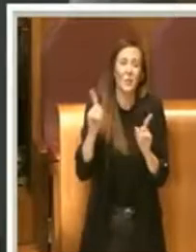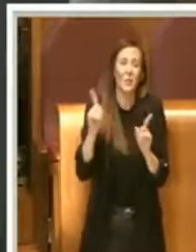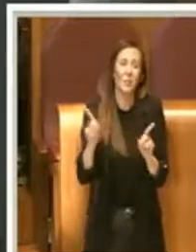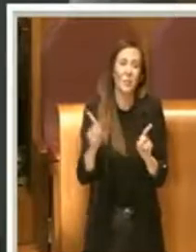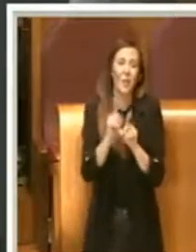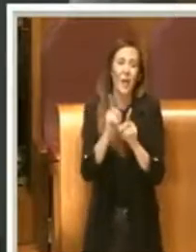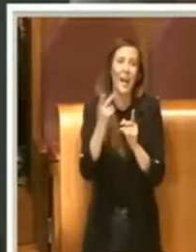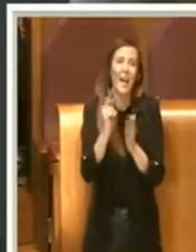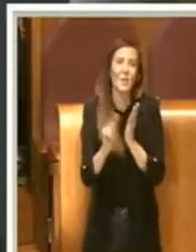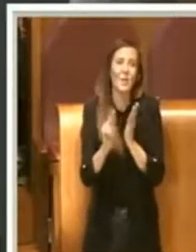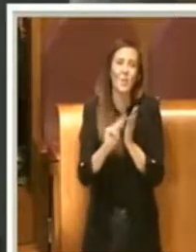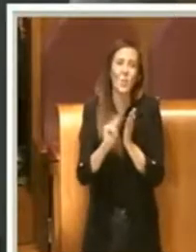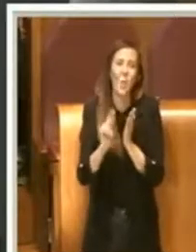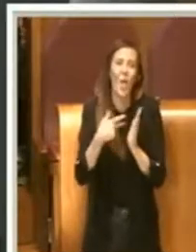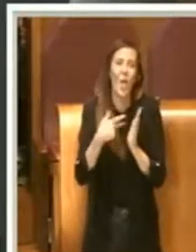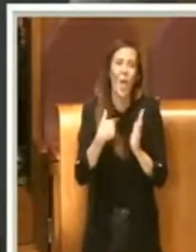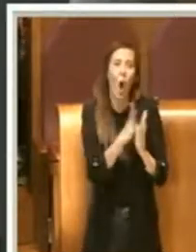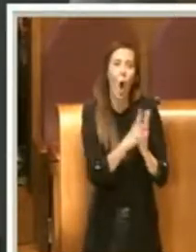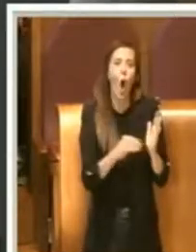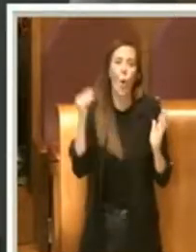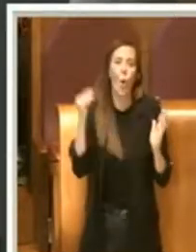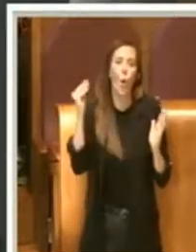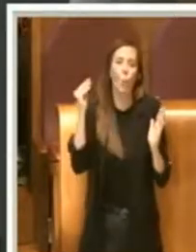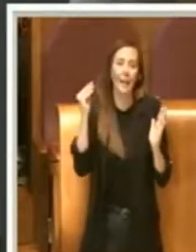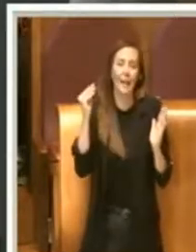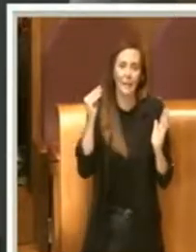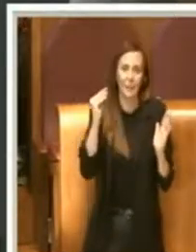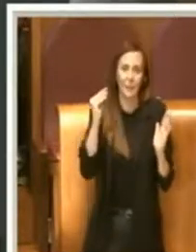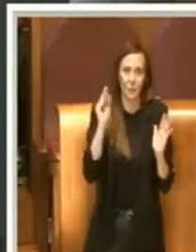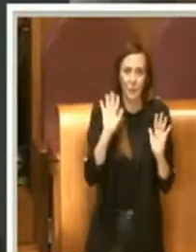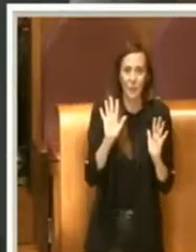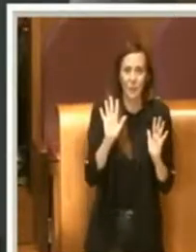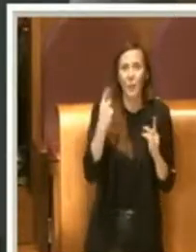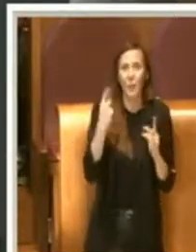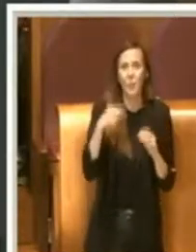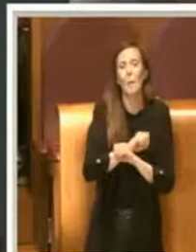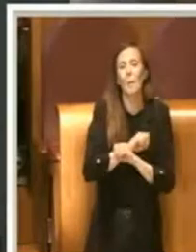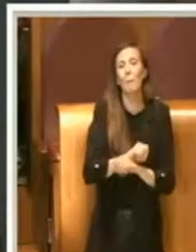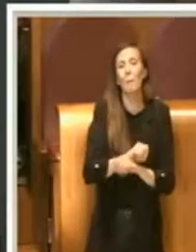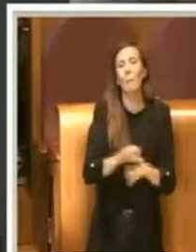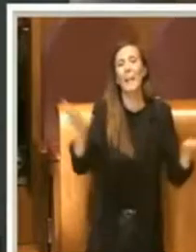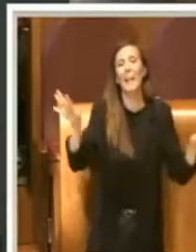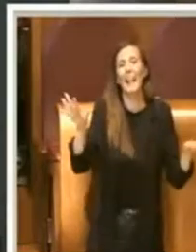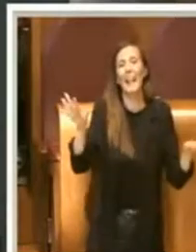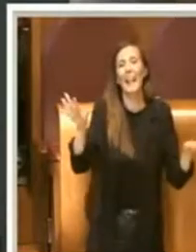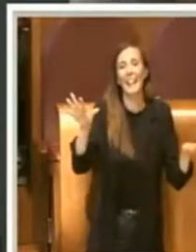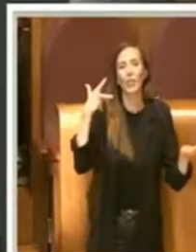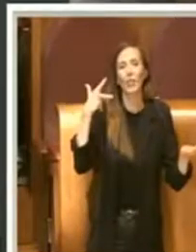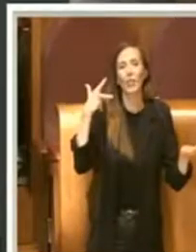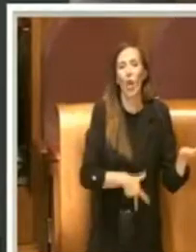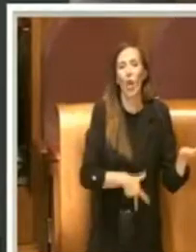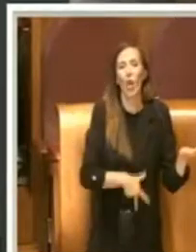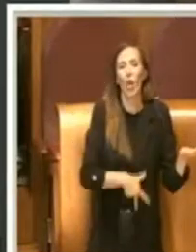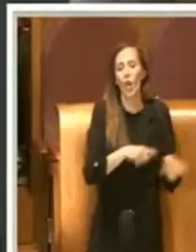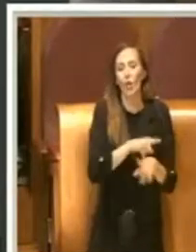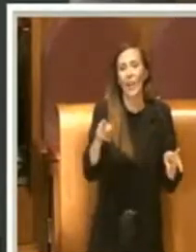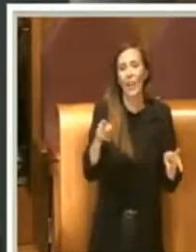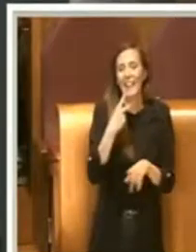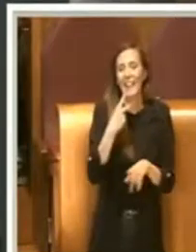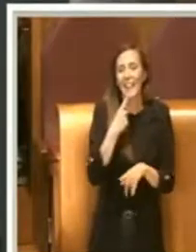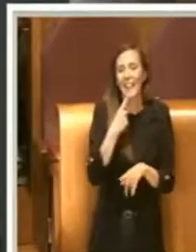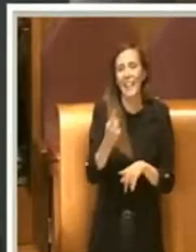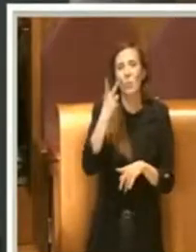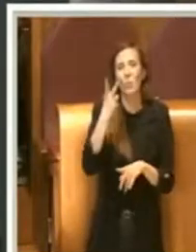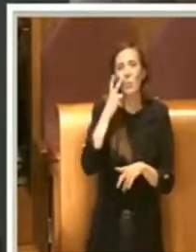ho copiato. Nel senso, è anche sui media di questi giorni come un provvedimento